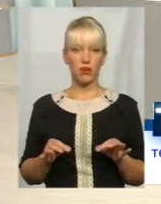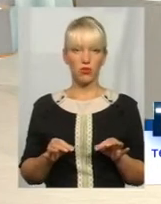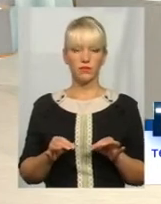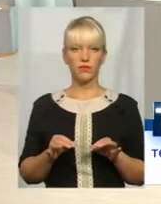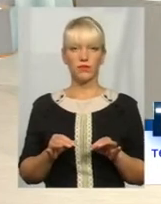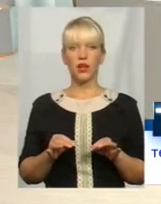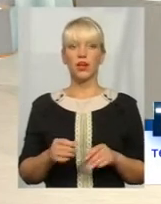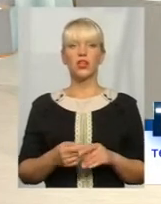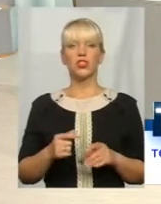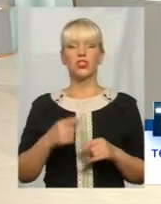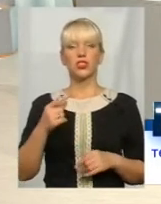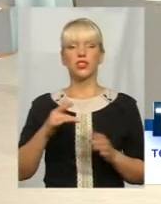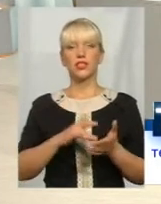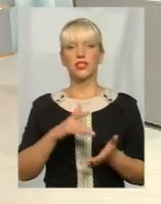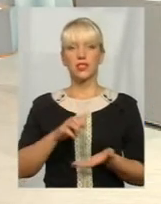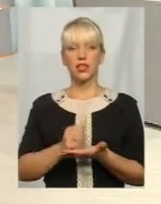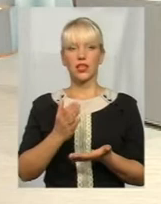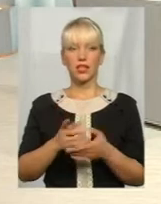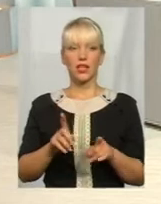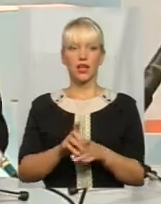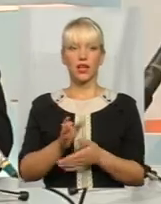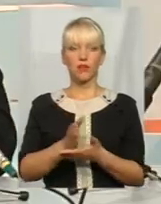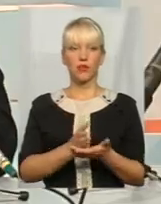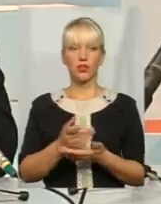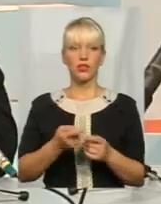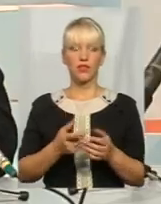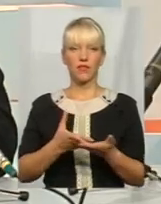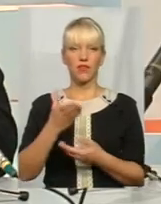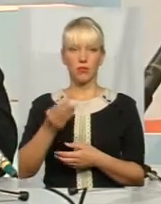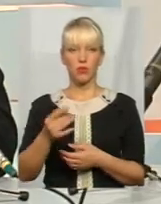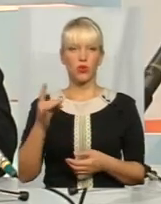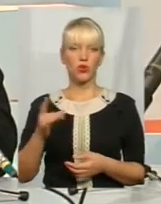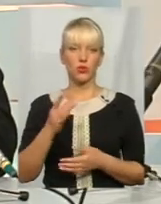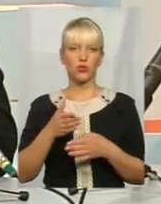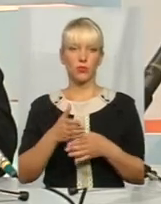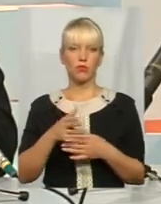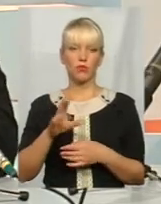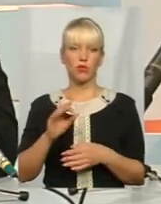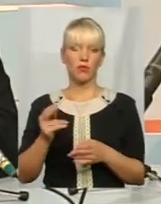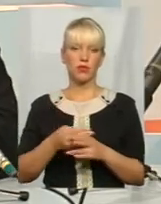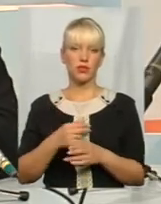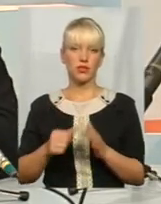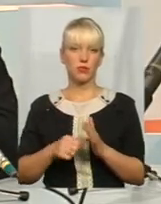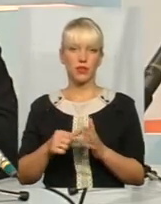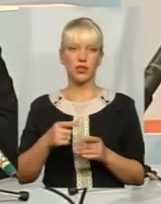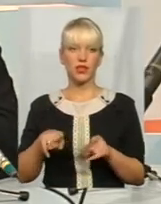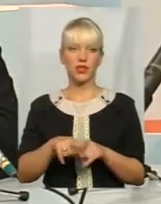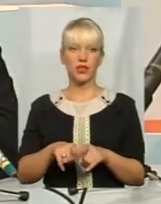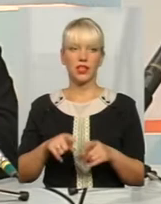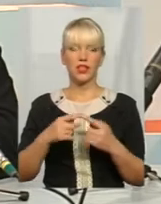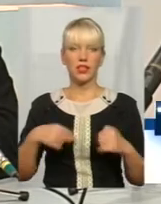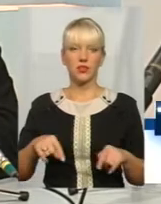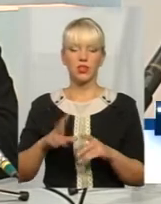звичайно, через центр зайнятості є така послуга, як я казала, це виплата однієї рази, виплата допомоги по безробіттю. Але для таких категорій, як внутрішнє